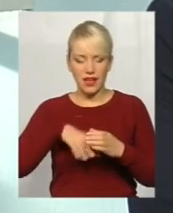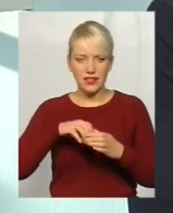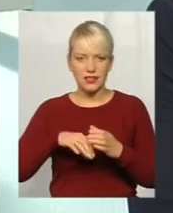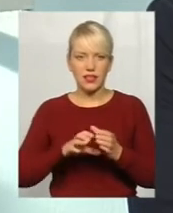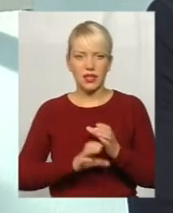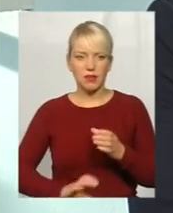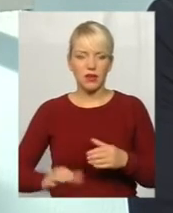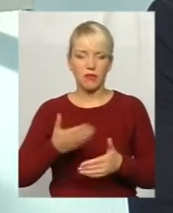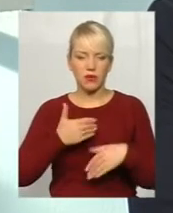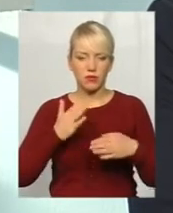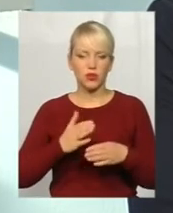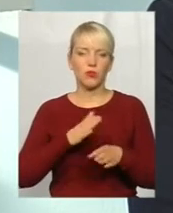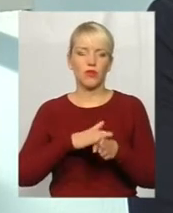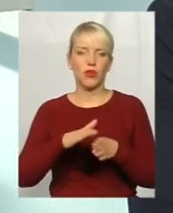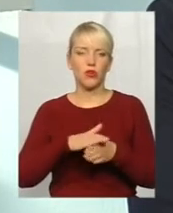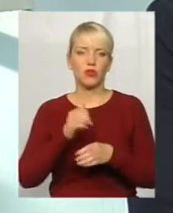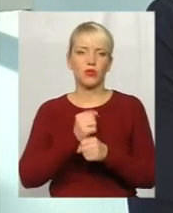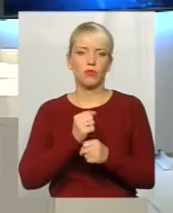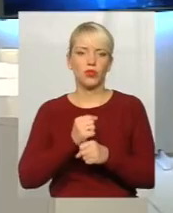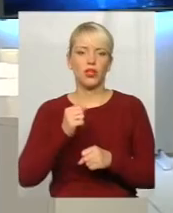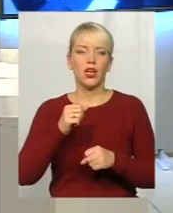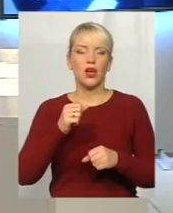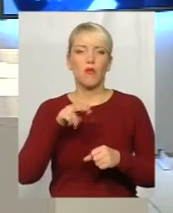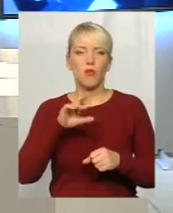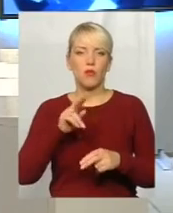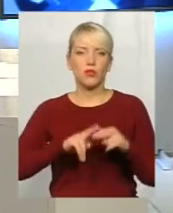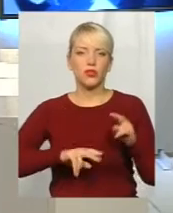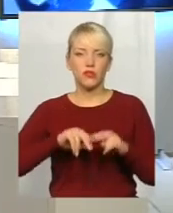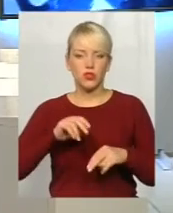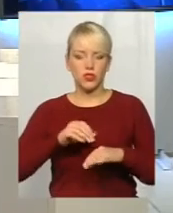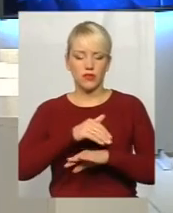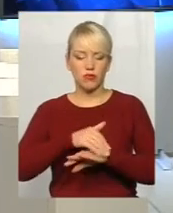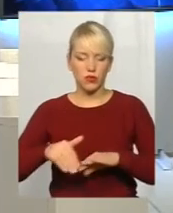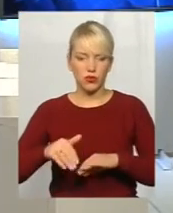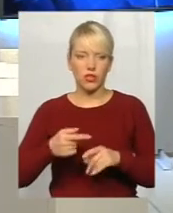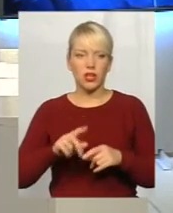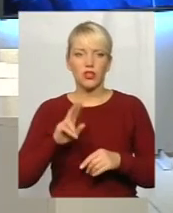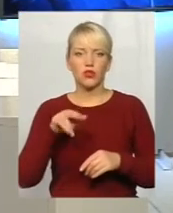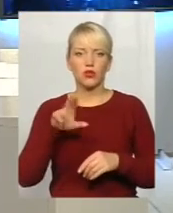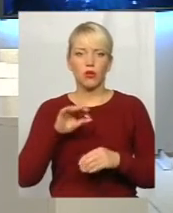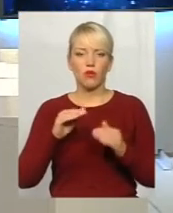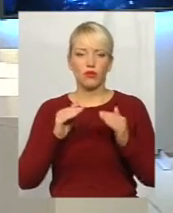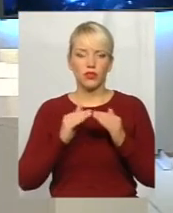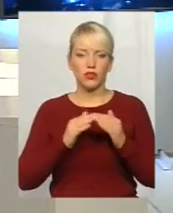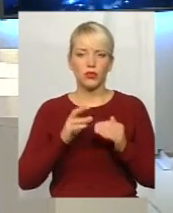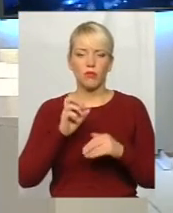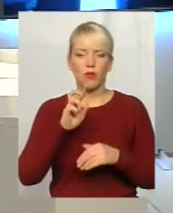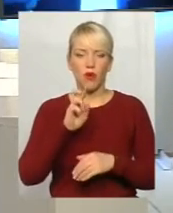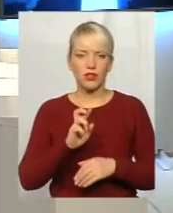етапно виконувати роботи по будівництву доріг. Щодо будинка по Богдану Хмельницьку 156, на превеликий жаль,